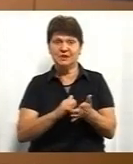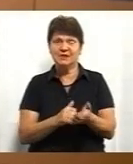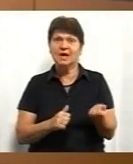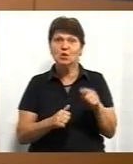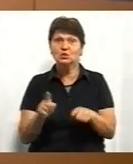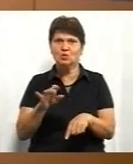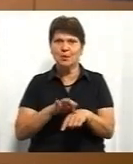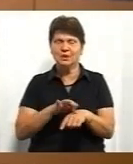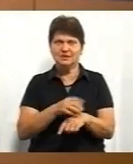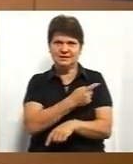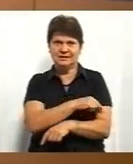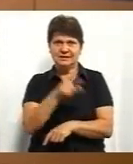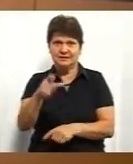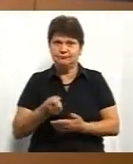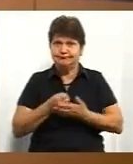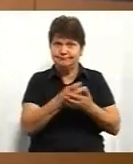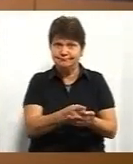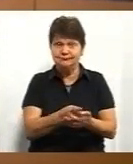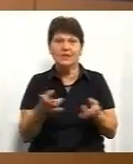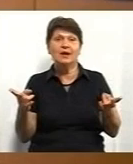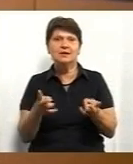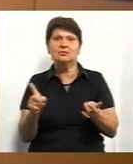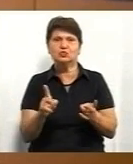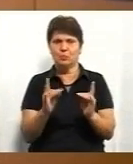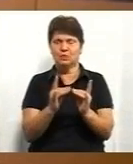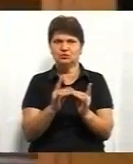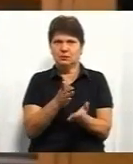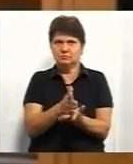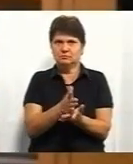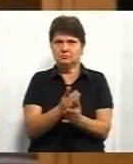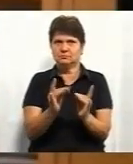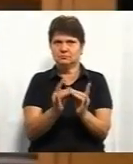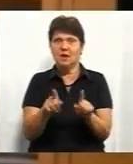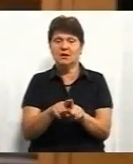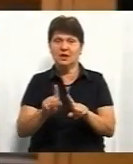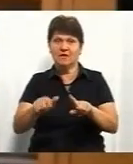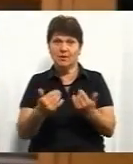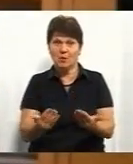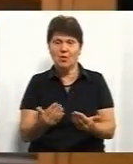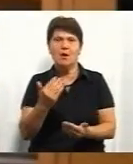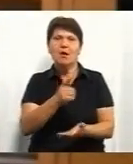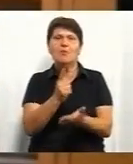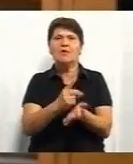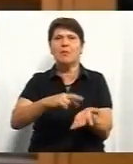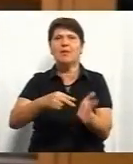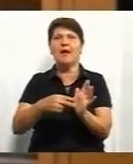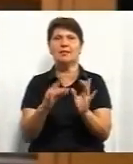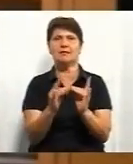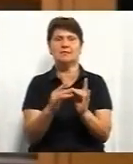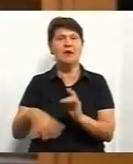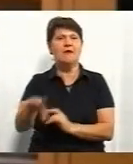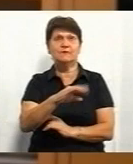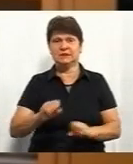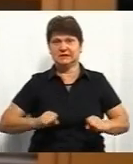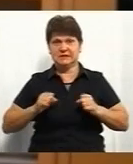щоб пацієнта госпіталізувати, тому що треба, щоб ліжко функціонувало. Такі були вибуги. Ви маєте виконувати план ліжкоднів. Всі старалися